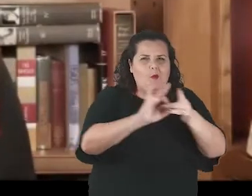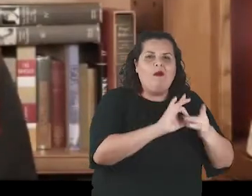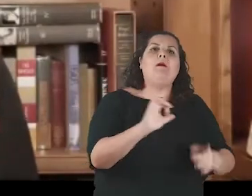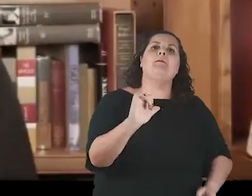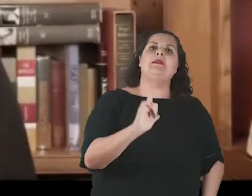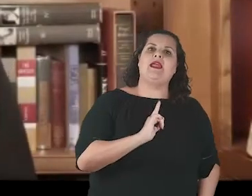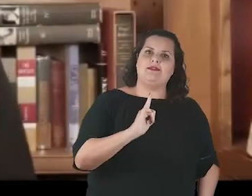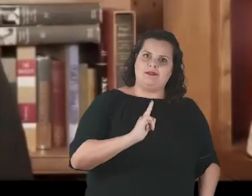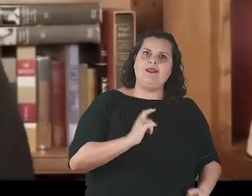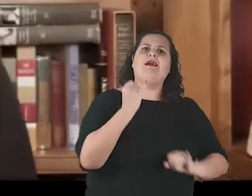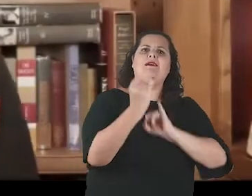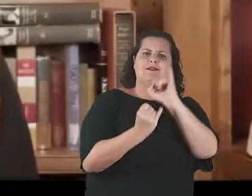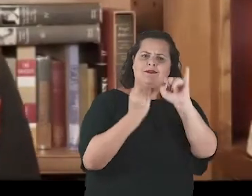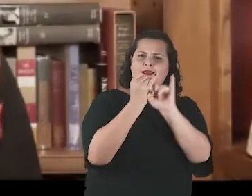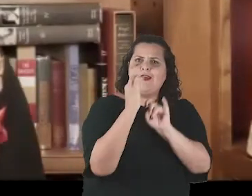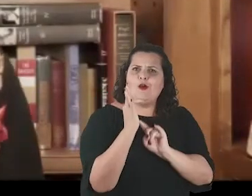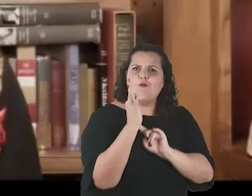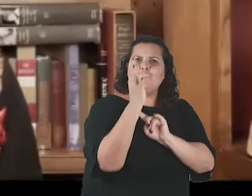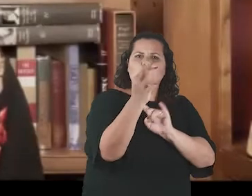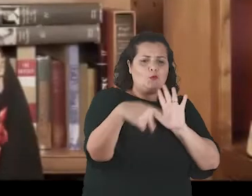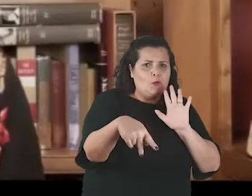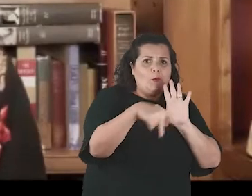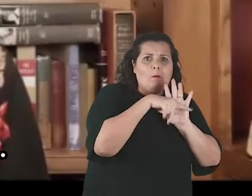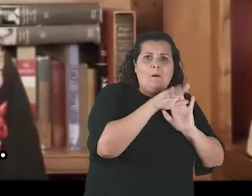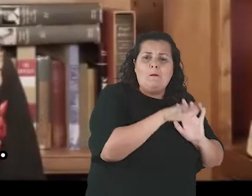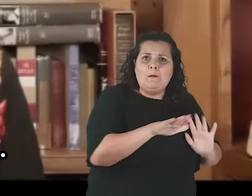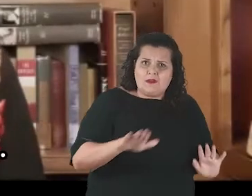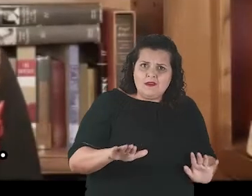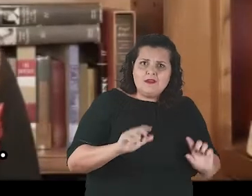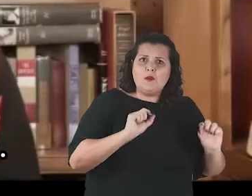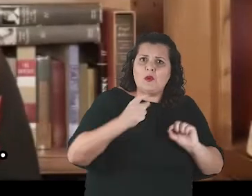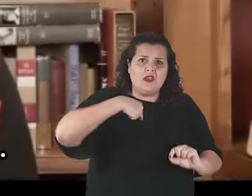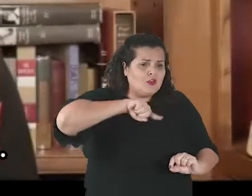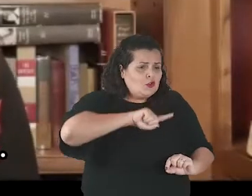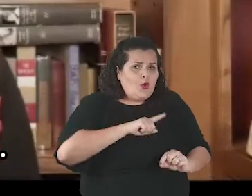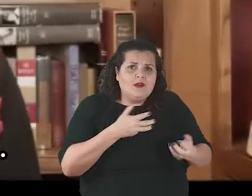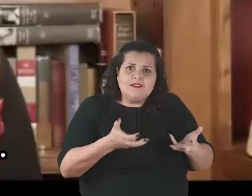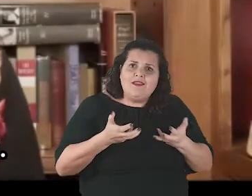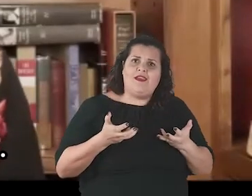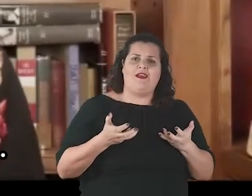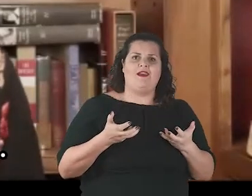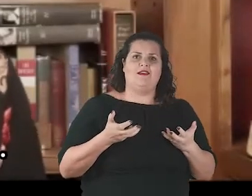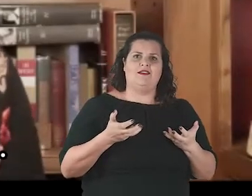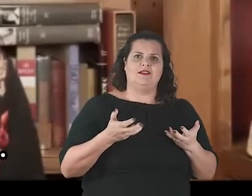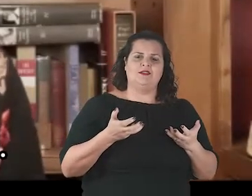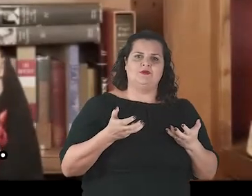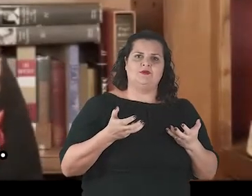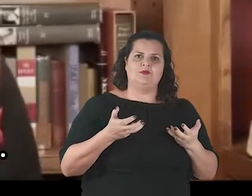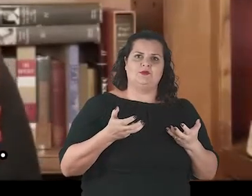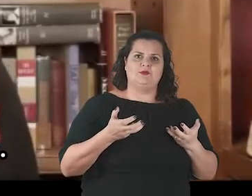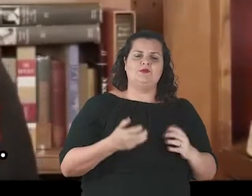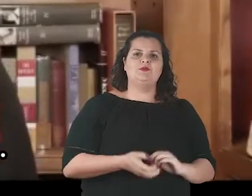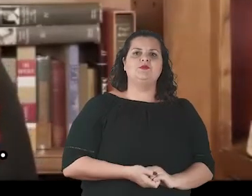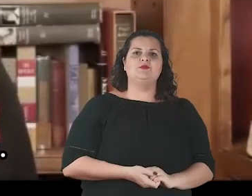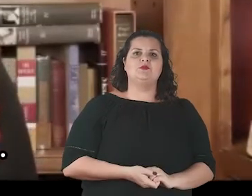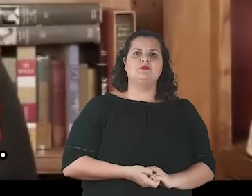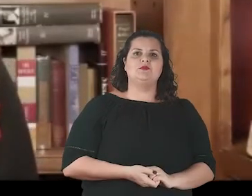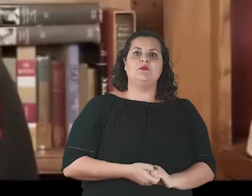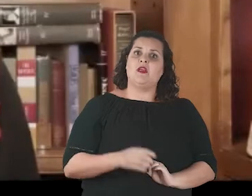to create the digital future that we want to bequeath to our children.